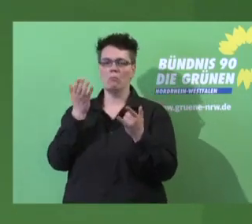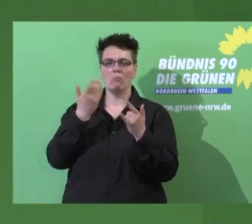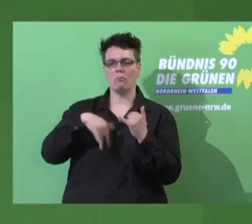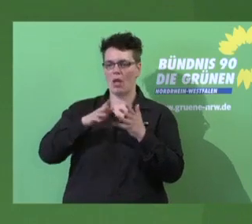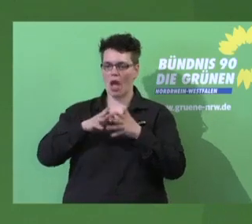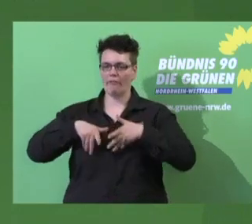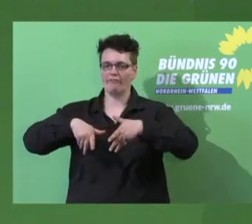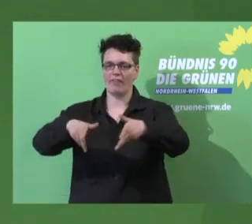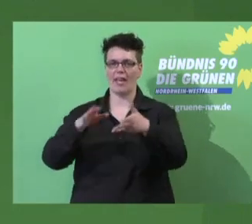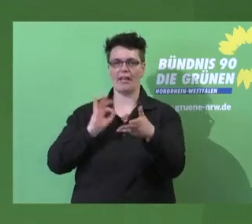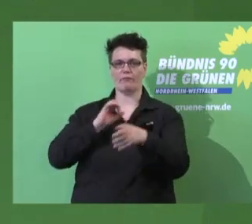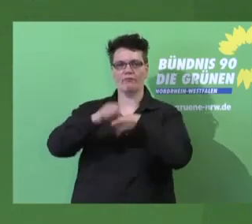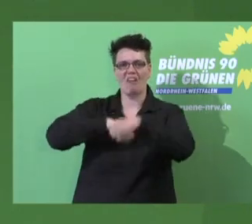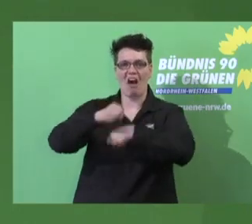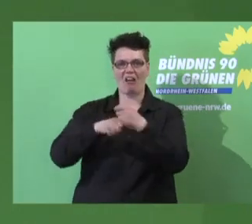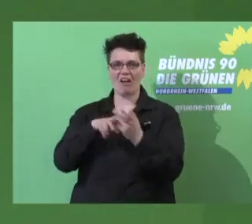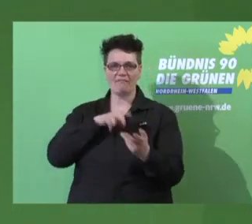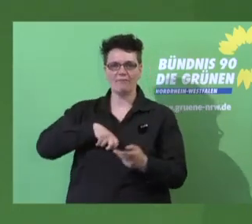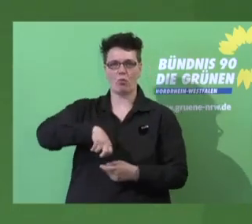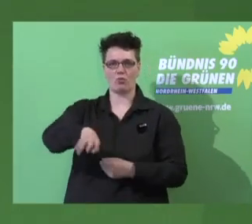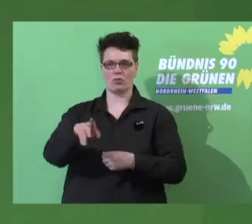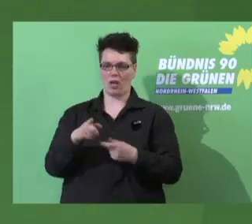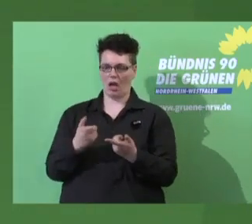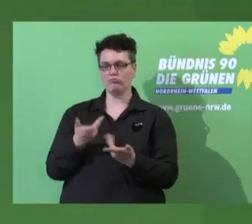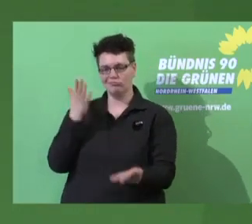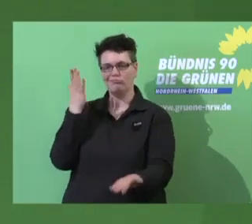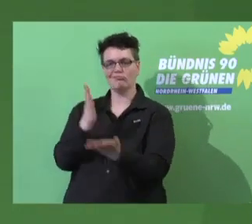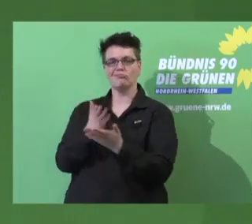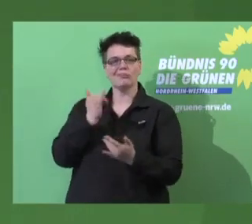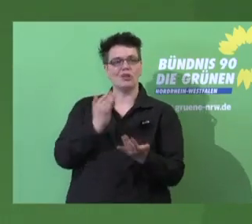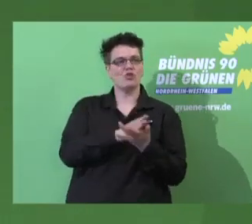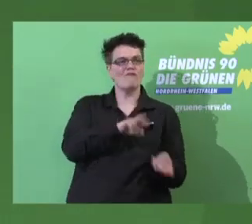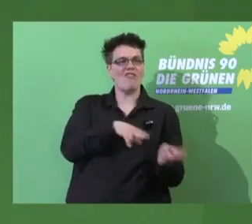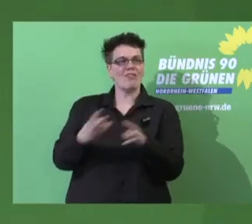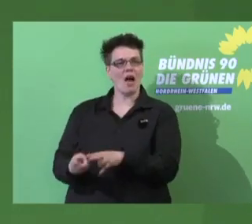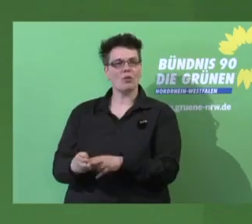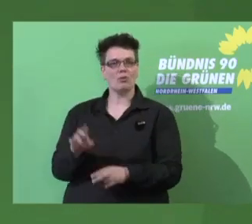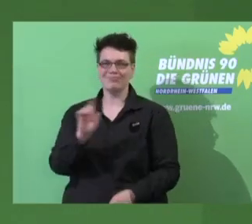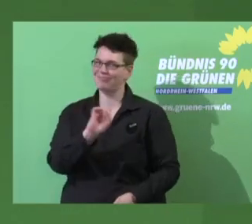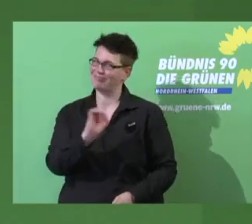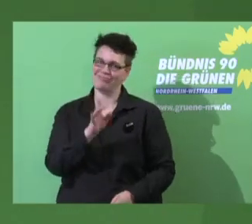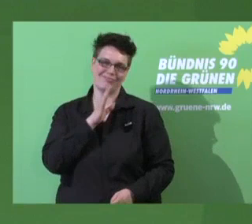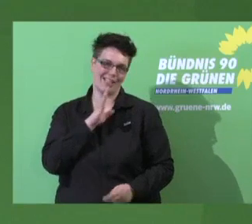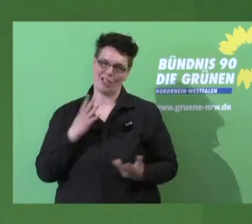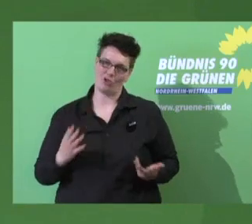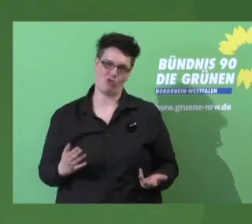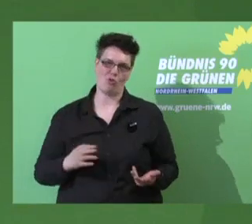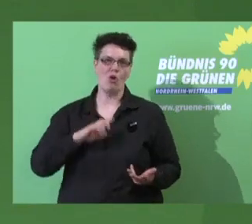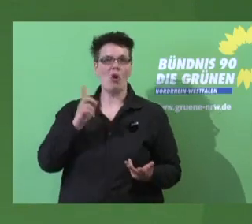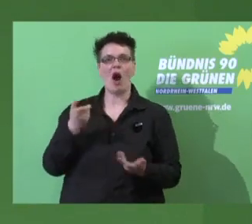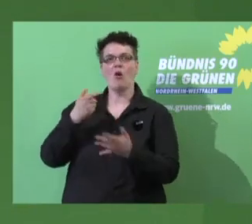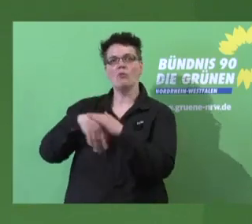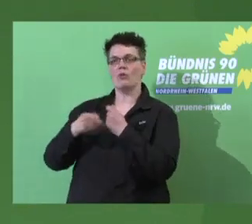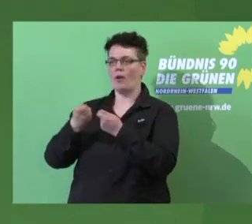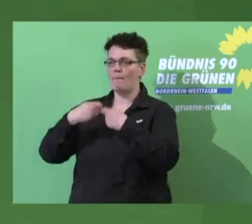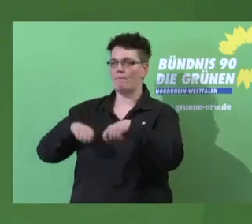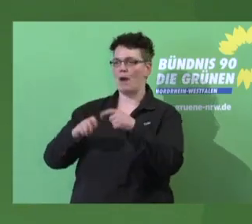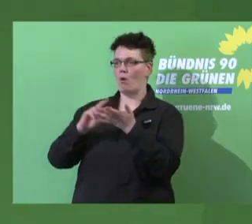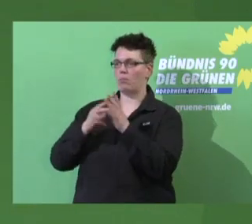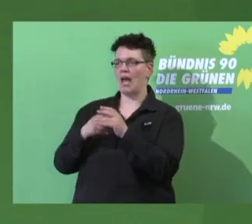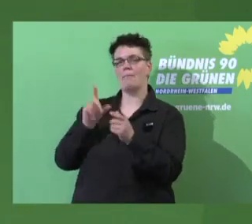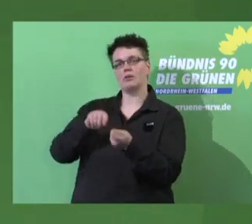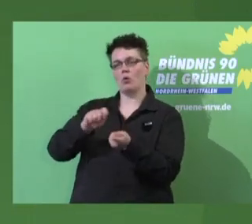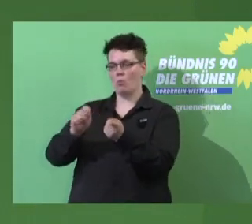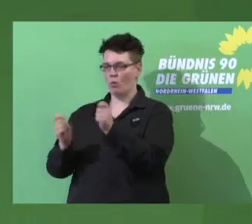erreiche ich noch keine Verlagerung. Und nur durch Appelle und eine etwas veränderte Bauplanung erreiche ich auch keine Vermeidung. Dafür braucht es mehr.